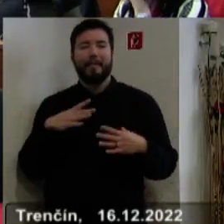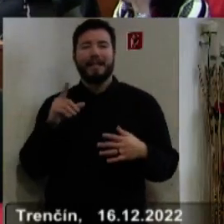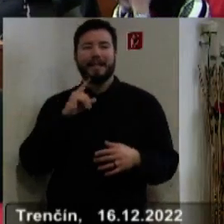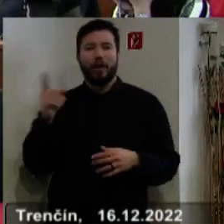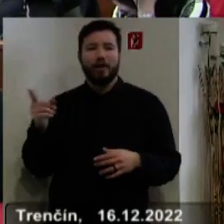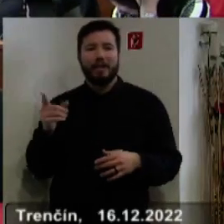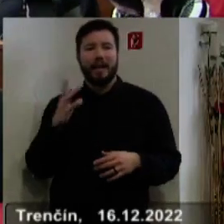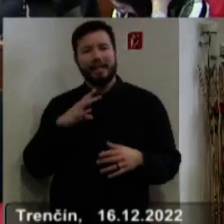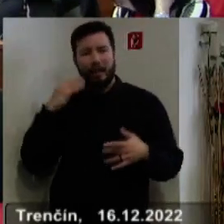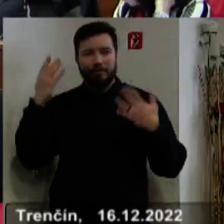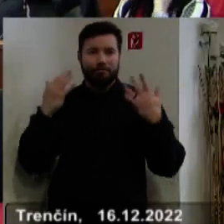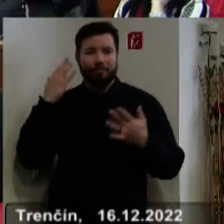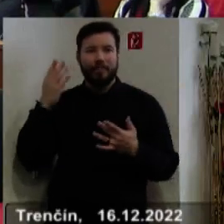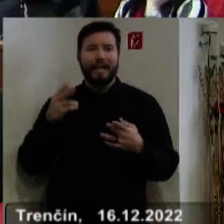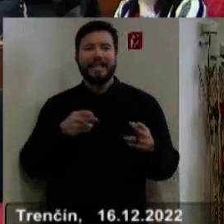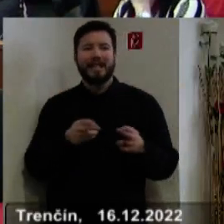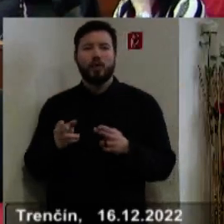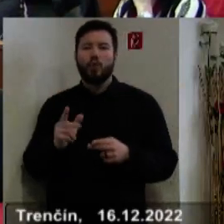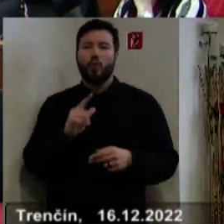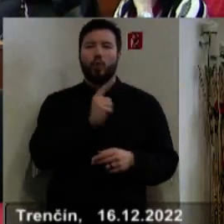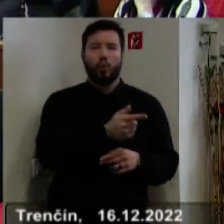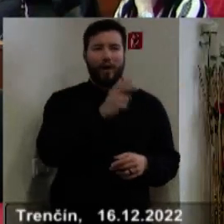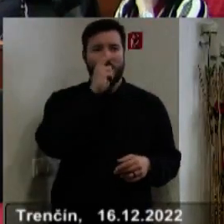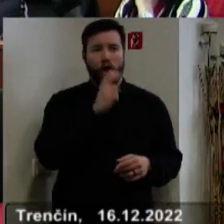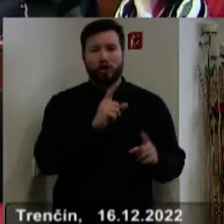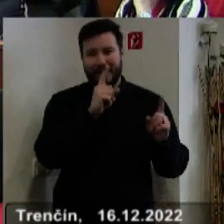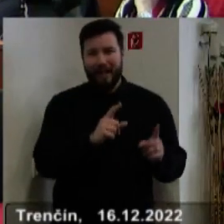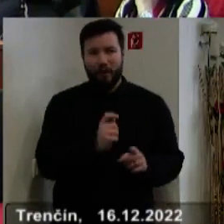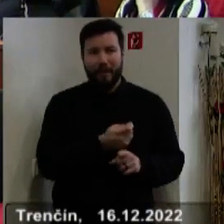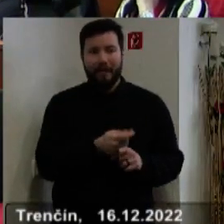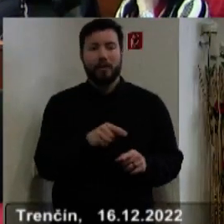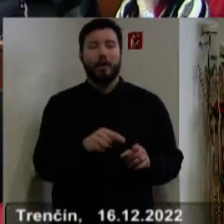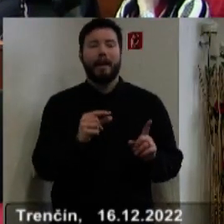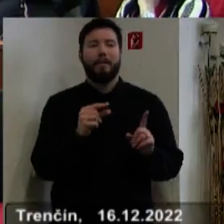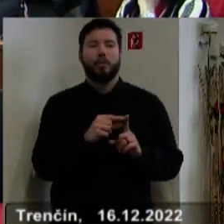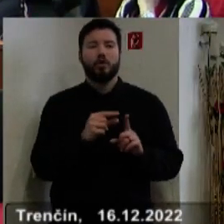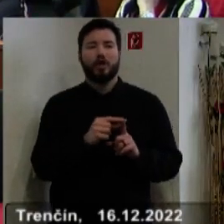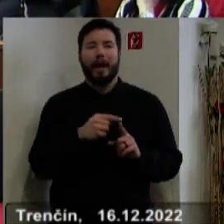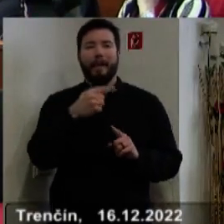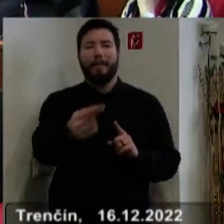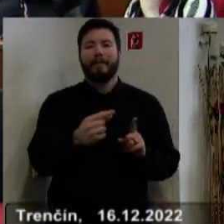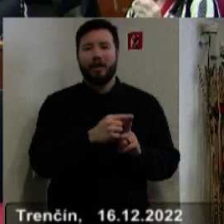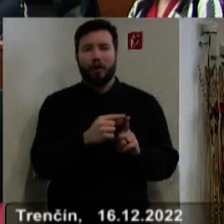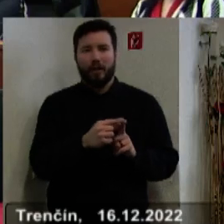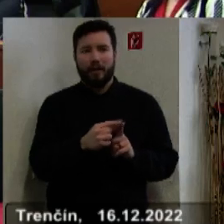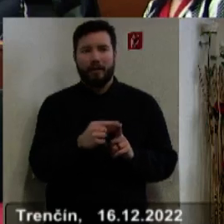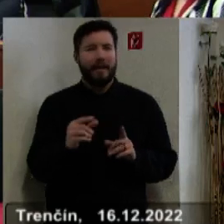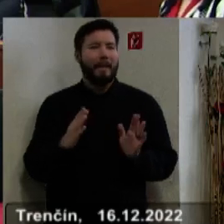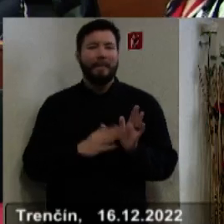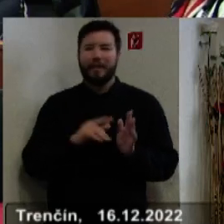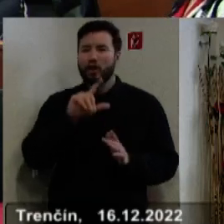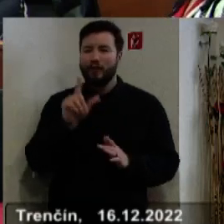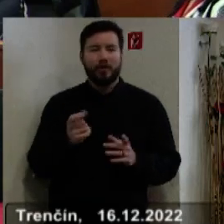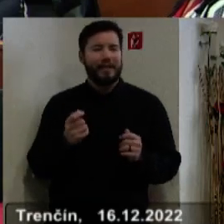starosta by chcel tú cestu, ktorá je v horšom stave a je to Prúžina Priedhorie. Nebude sa tam meniť ani metre